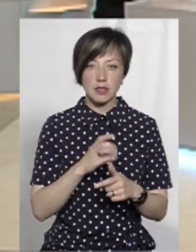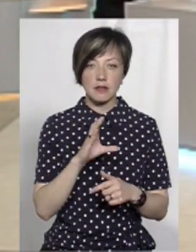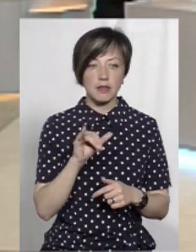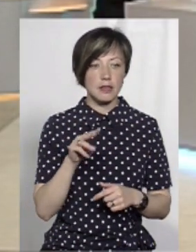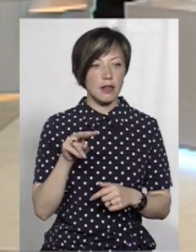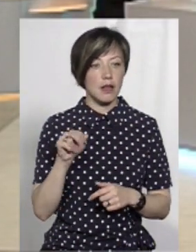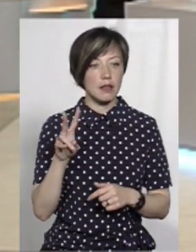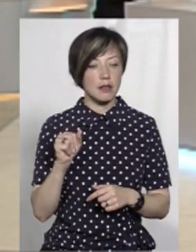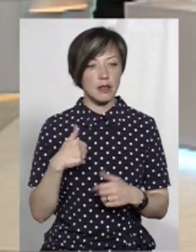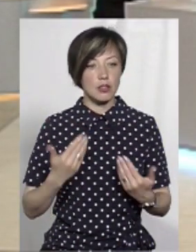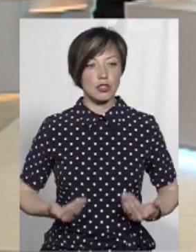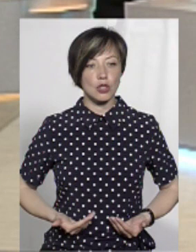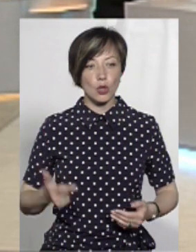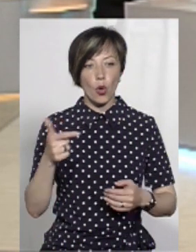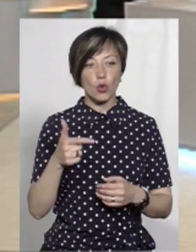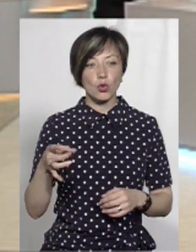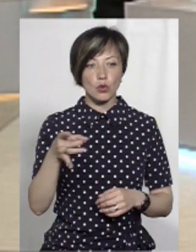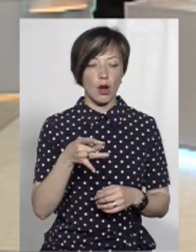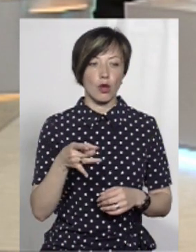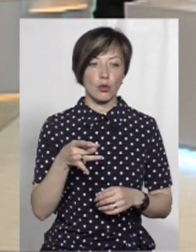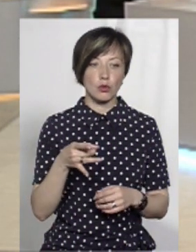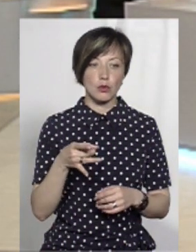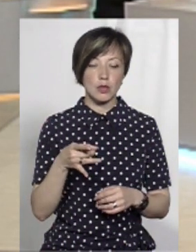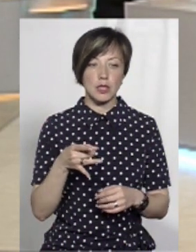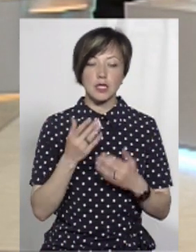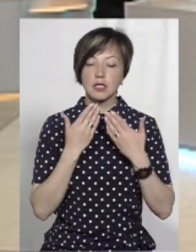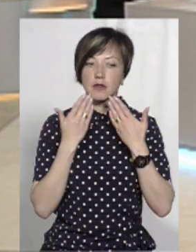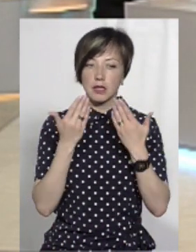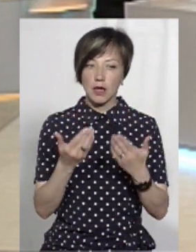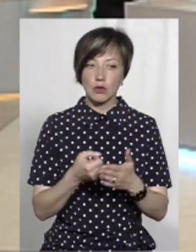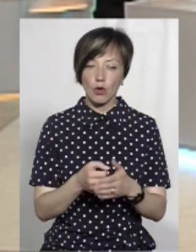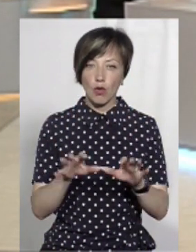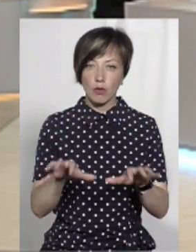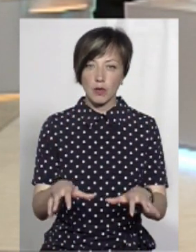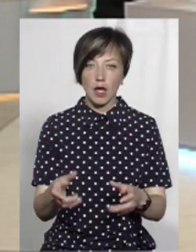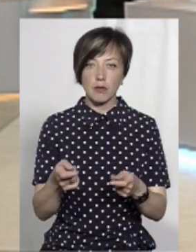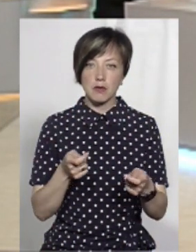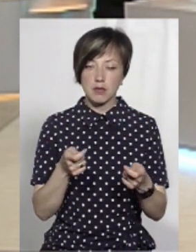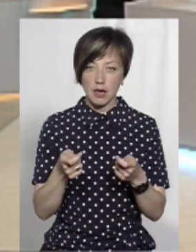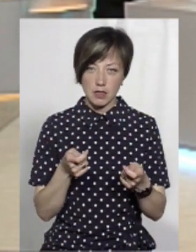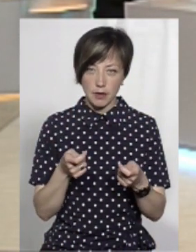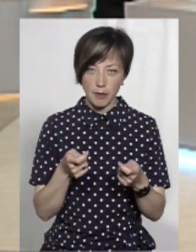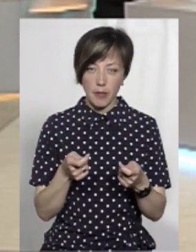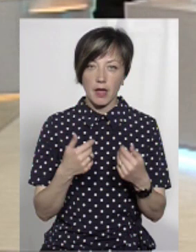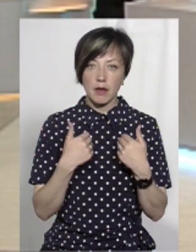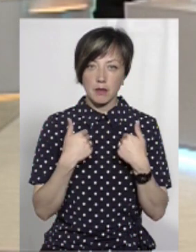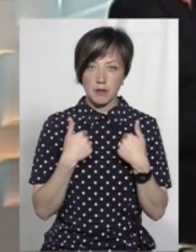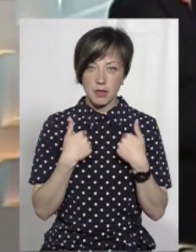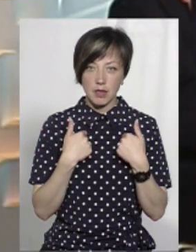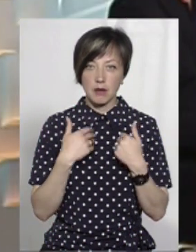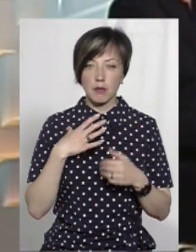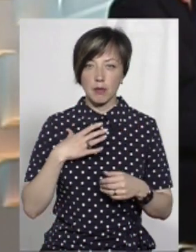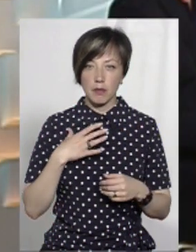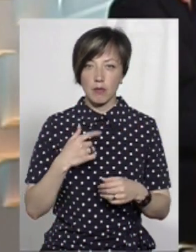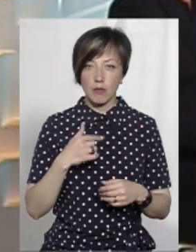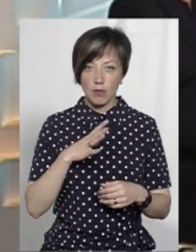Сітлана. Я жителька Городоцького району і звертаюся до голови обласної адміністрації. Мені приходилось